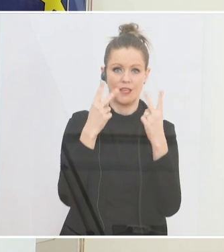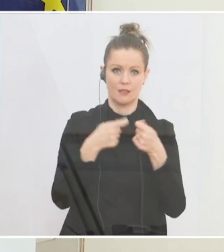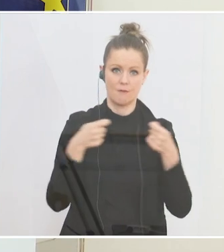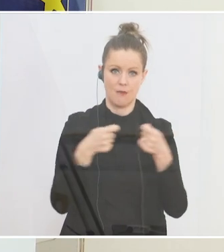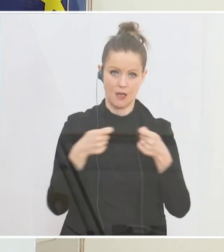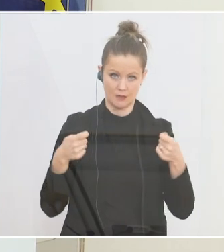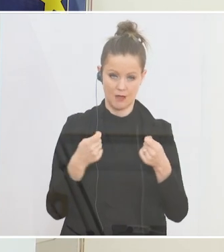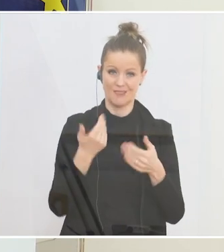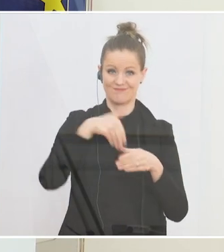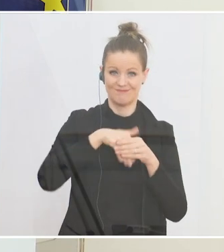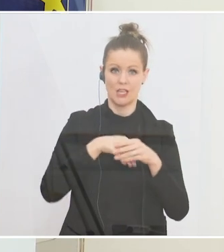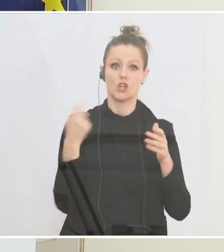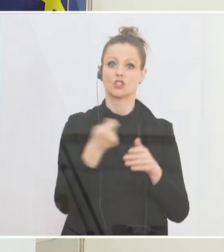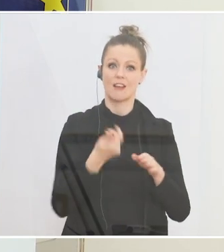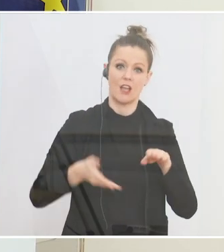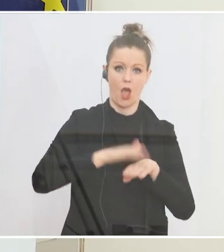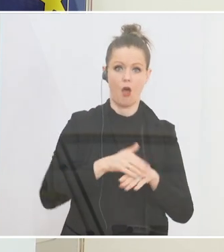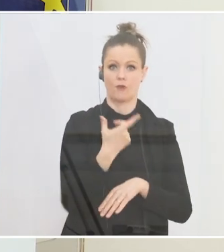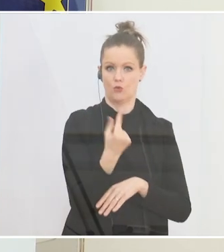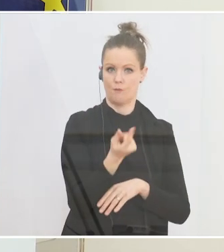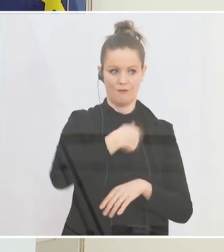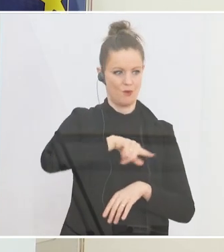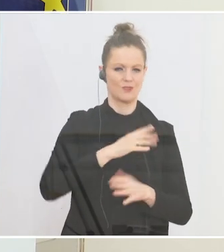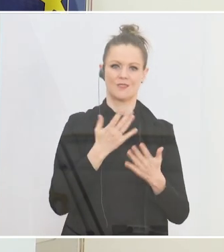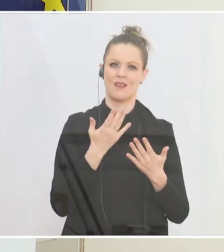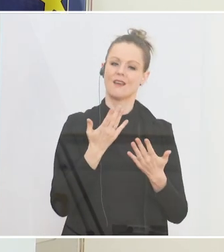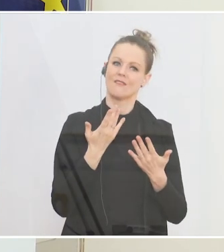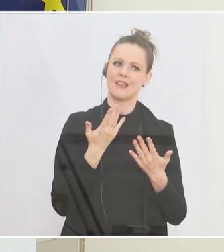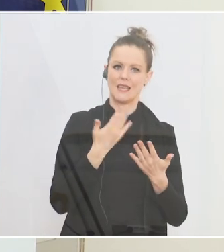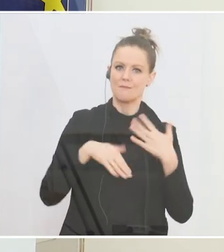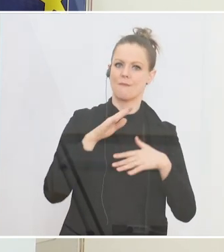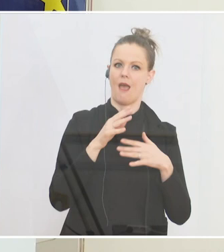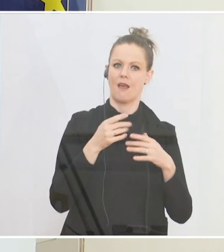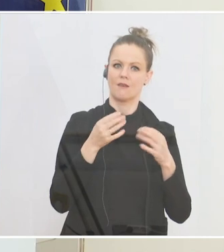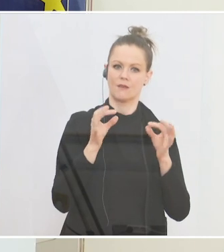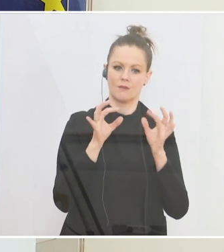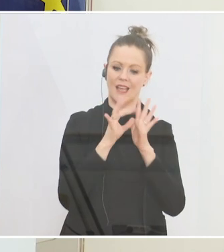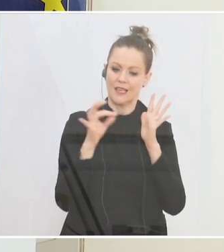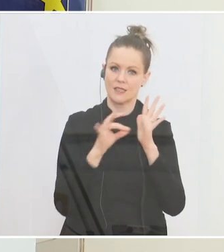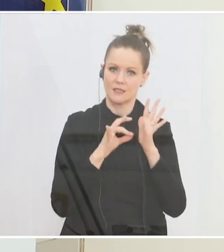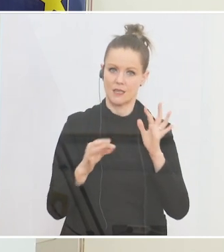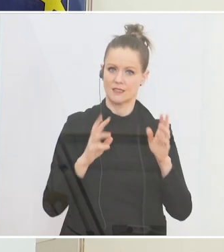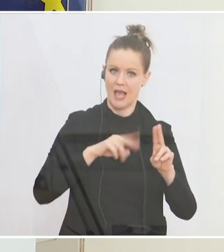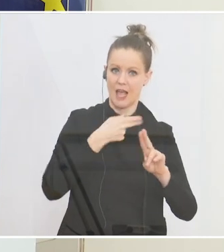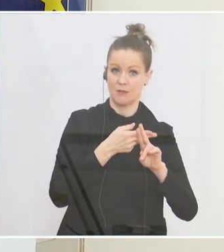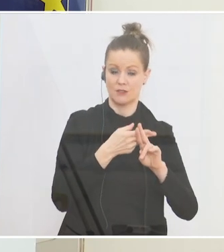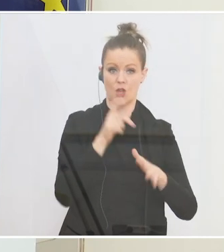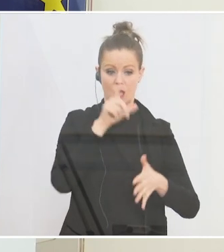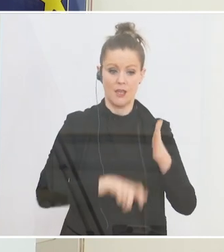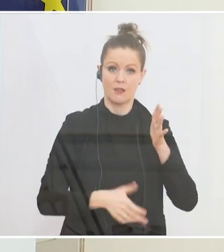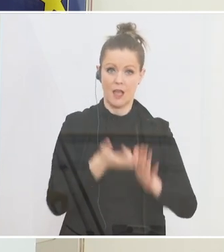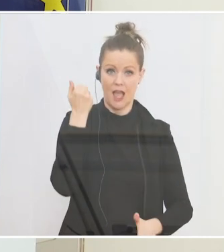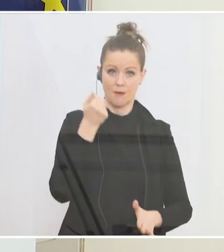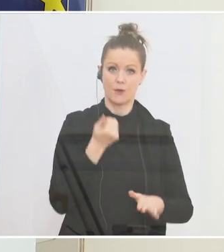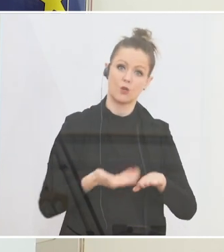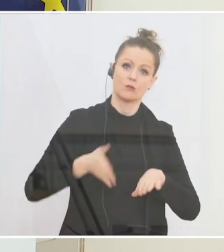Verdoppelung des Strafrahmens, der es uns dann erlaubt, in den Ländern die Richtsätze entsprechend anzupassen. Das ist die Verdoppelung der Führerscheinentzugsdauer.